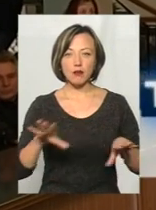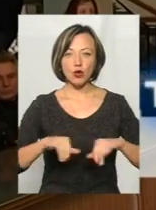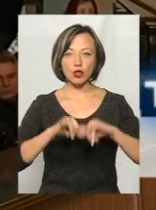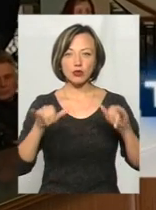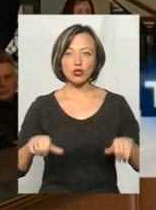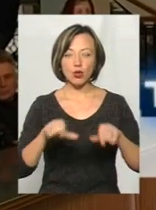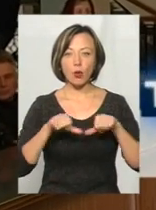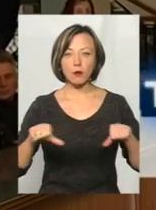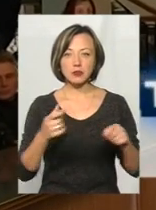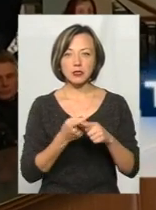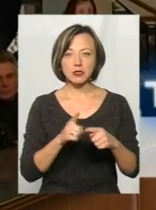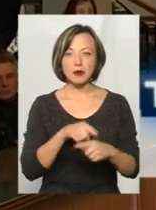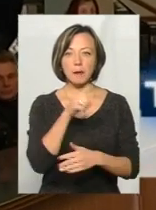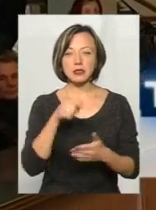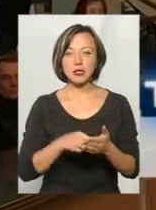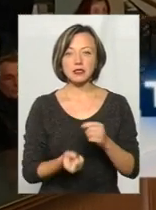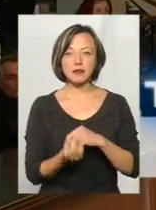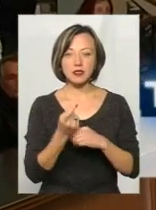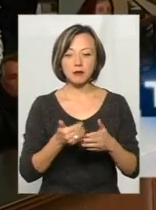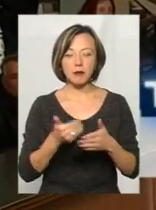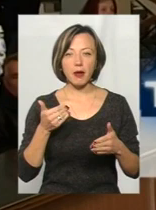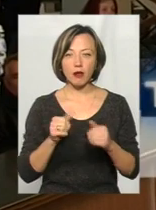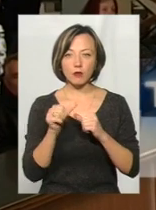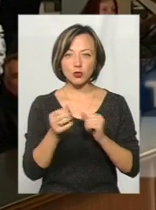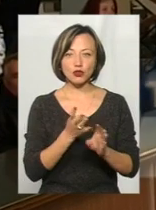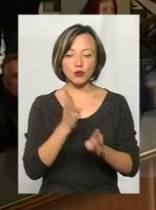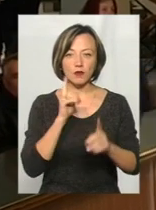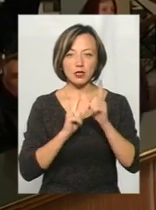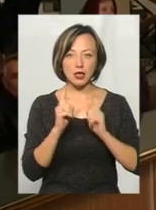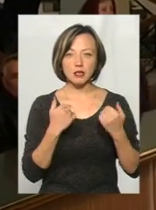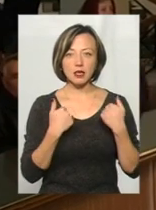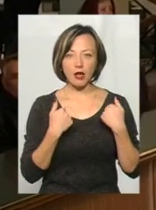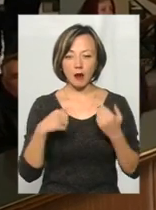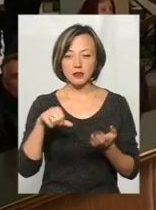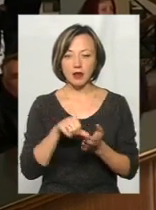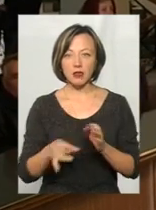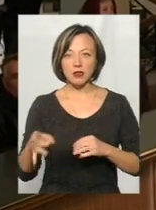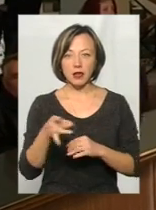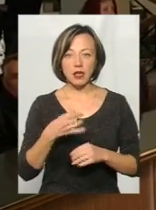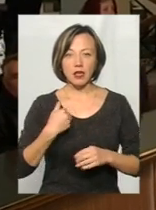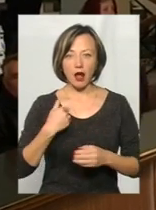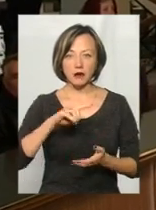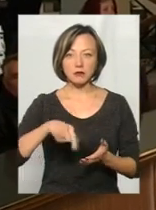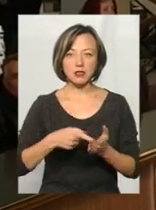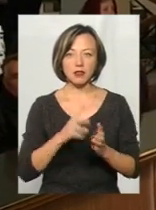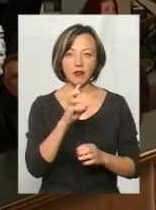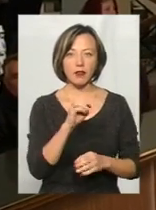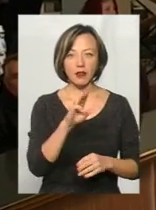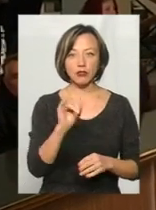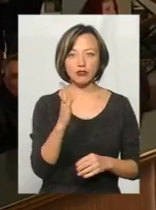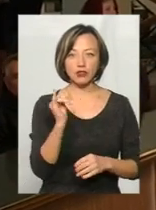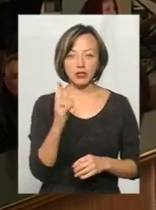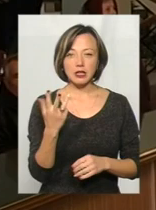це питання з'явилося прямо перед позачерговою сесією. Я представляю той регіон, я сама з міста не тішена, і наразі три